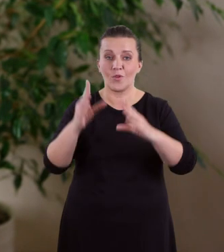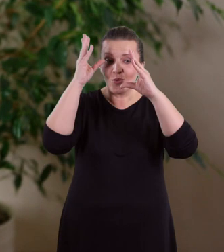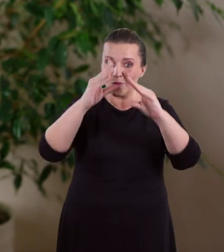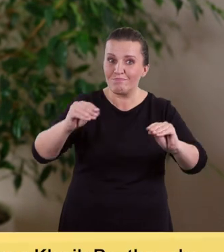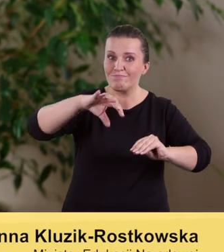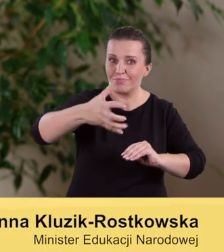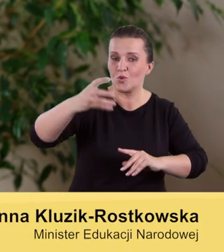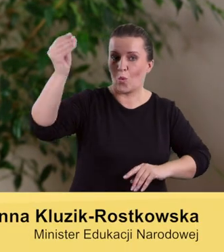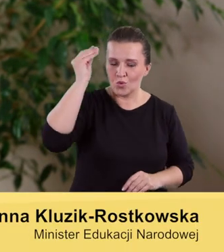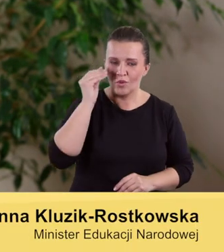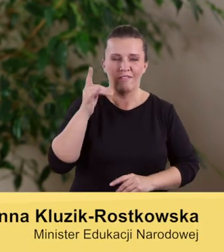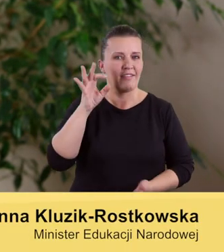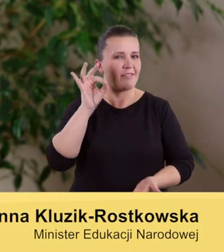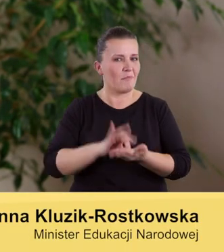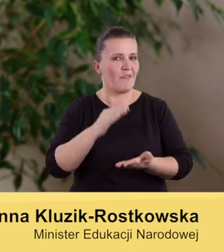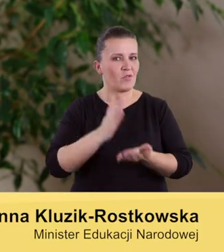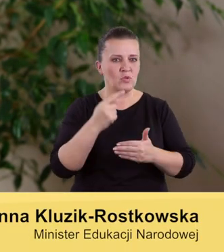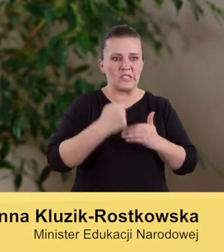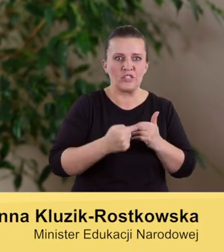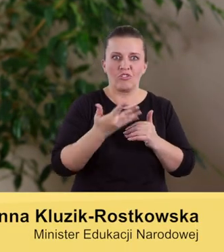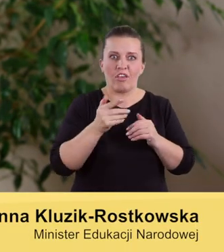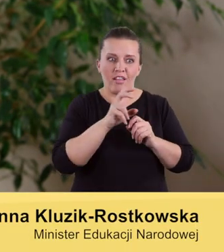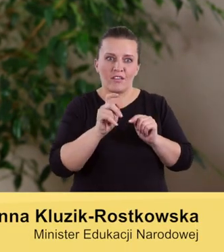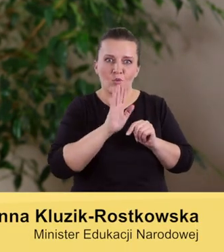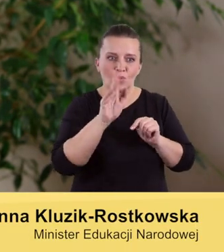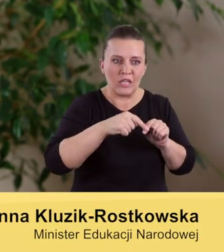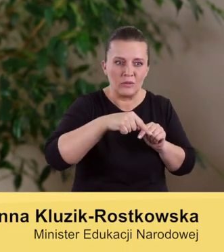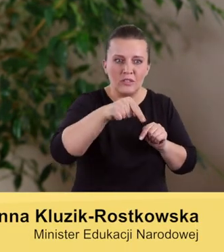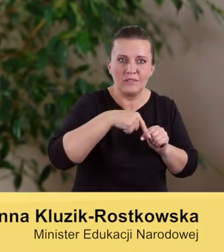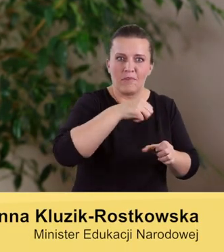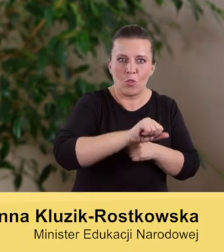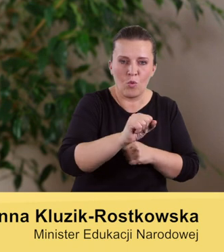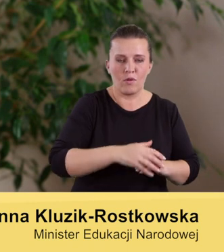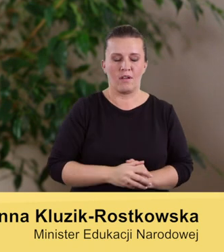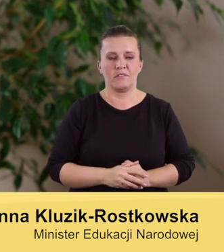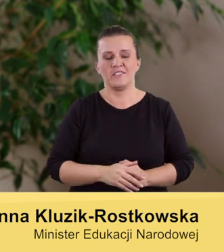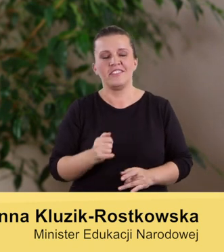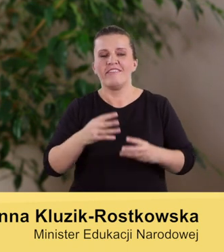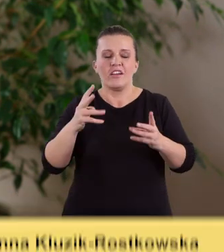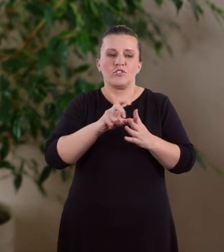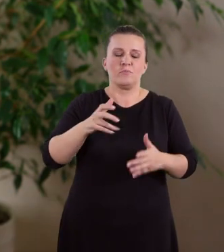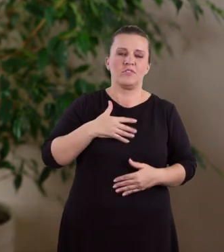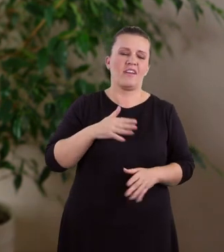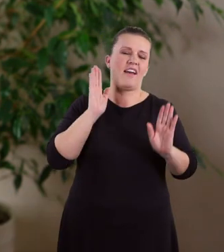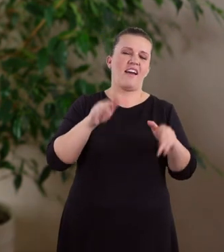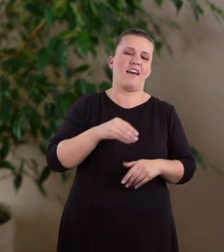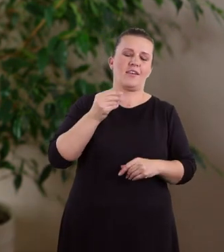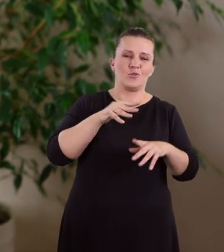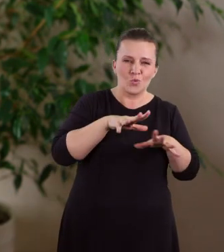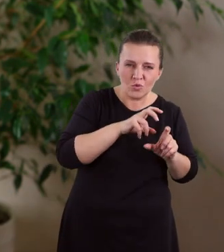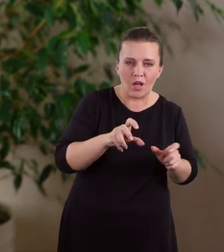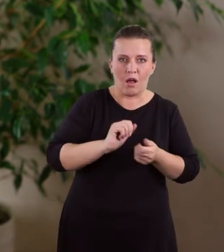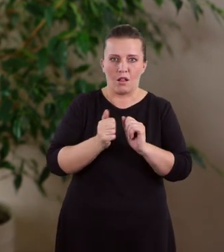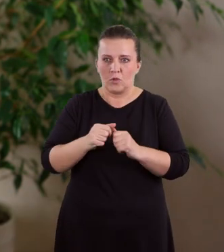Drogi maturzystki, drodzy maturzyści, na pewno liczycie czas do matury i bez względu na to, czy wydaje Wam się, że macie go naprawdę jeszcze wiele, czy też